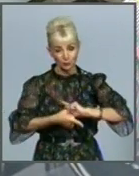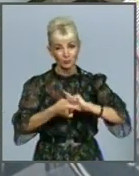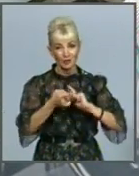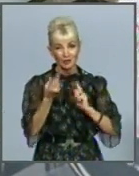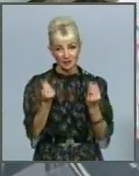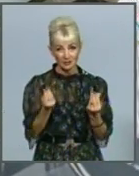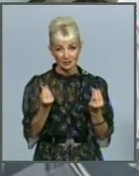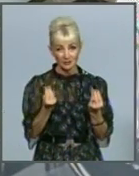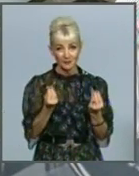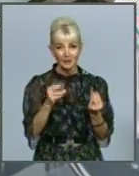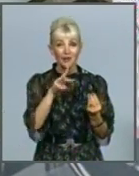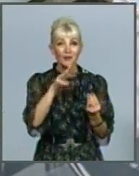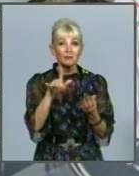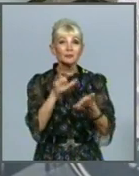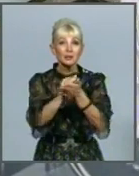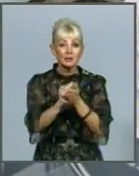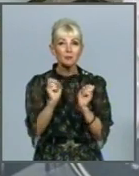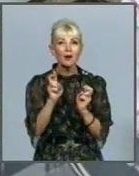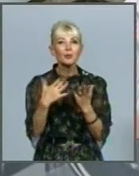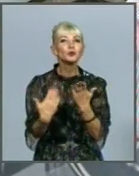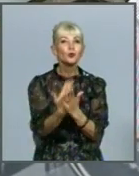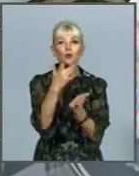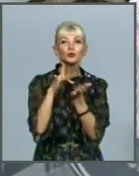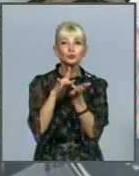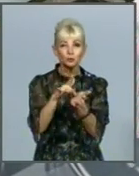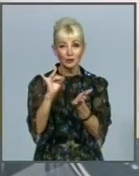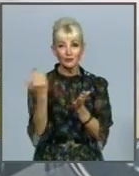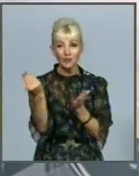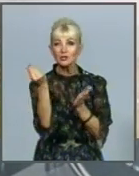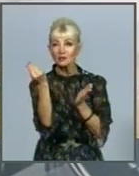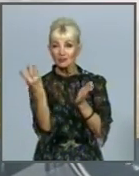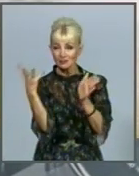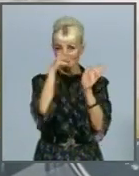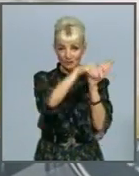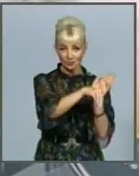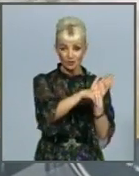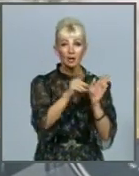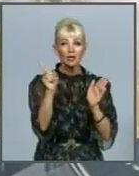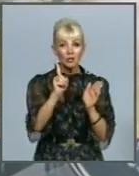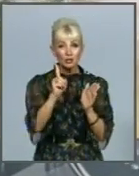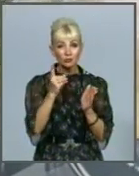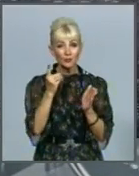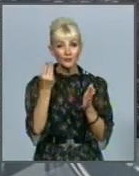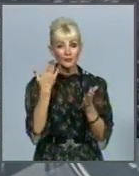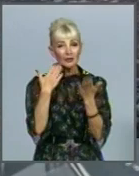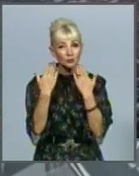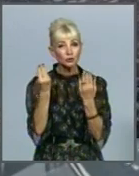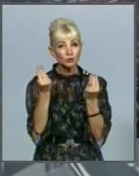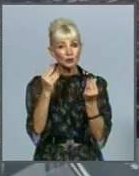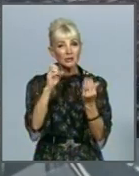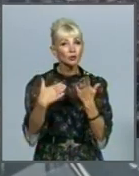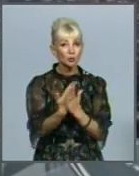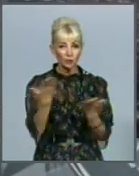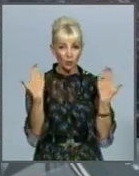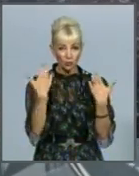суті, бронуєте новий тур, і ваші гроші туди засчитаються. А ось що ж стосується сум за новий відпочинок, то тут,